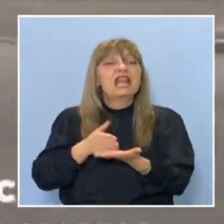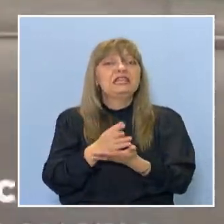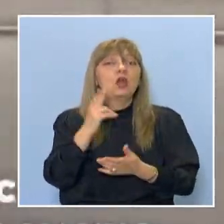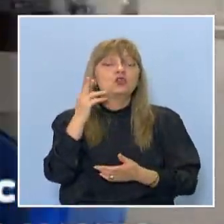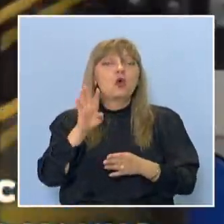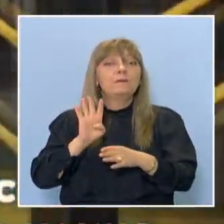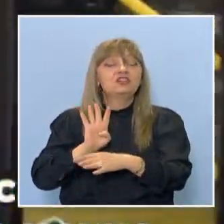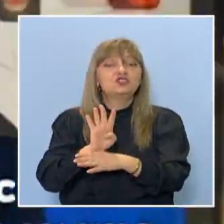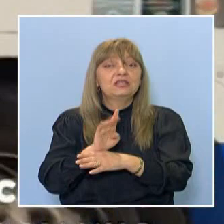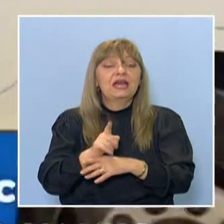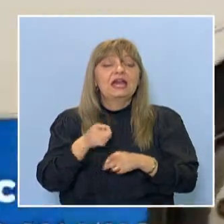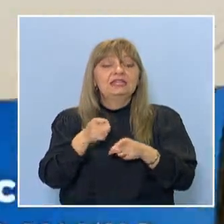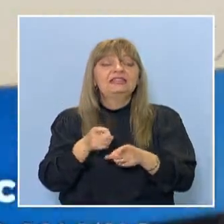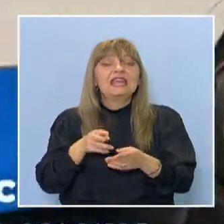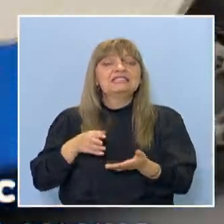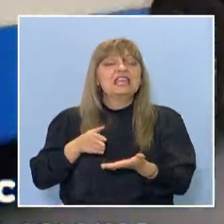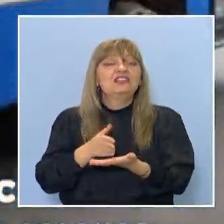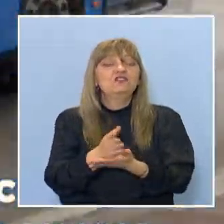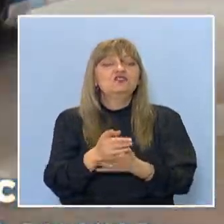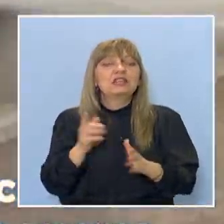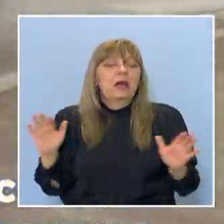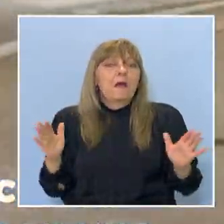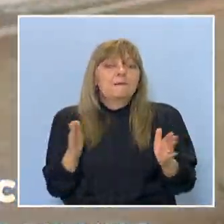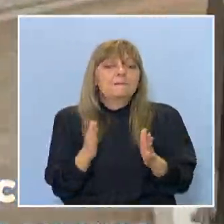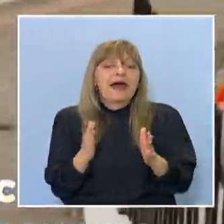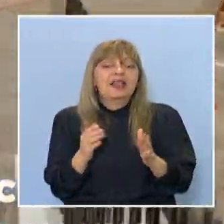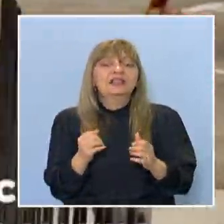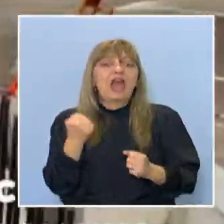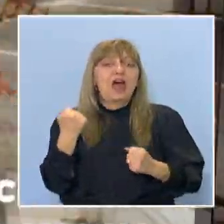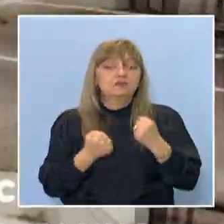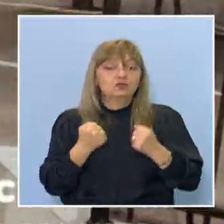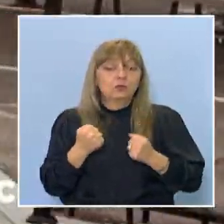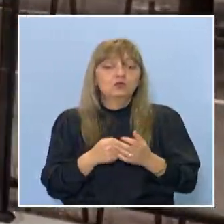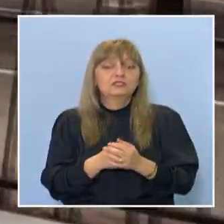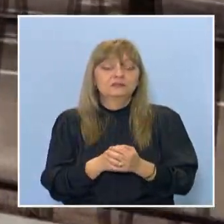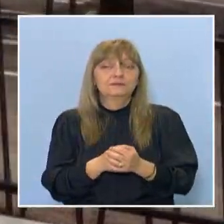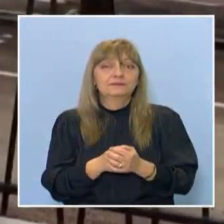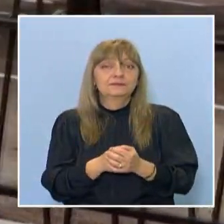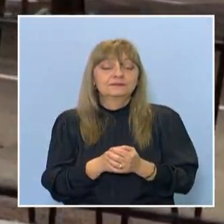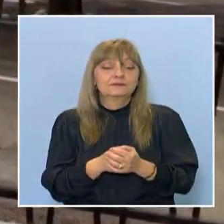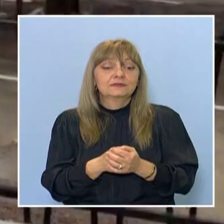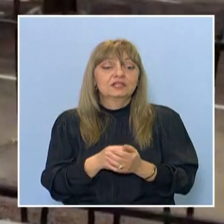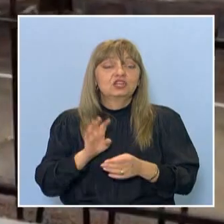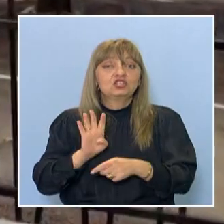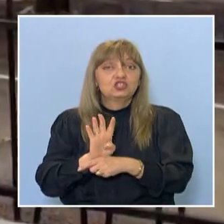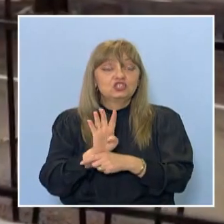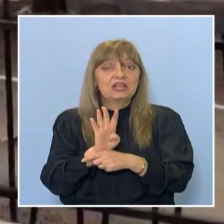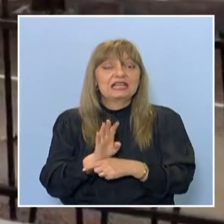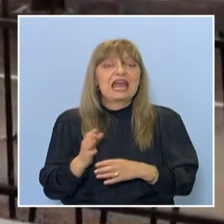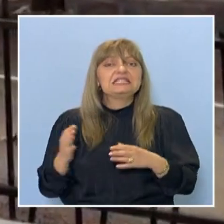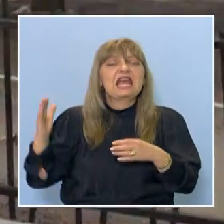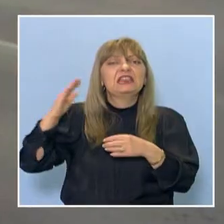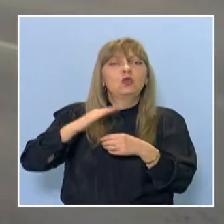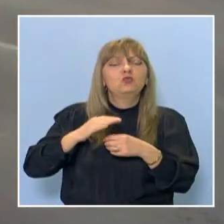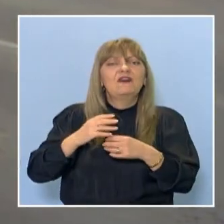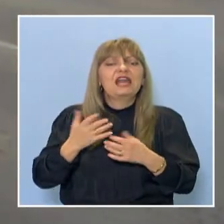По нея се движат само малки автобуси заради този завойна на скоро ремонтирана улица. В 14 е натоварена